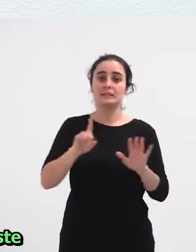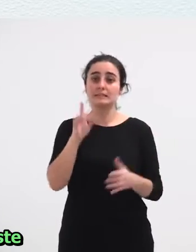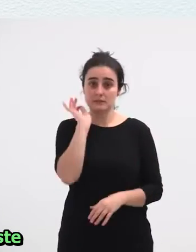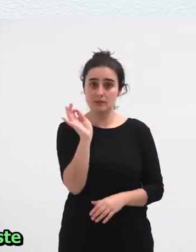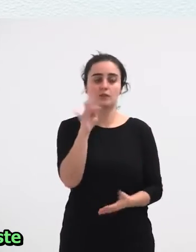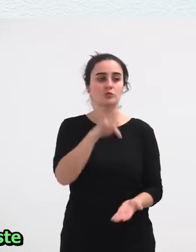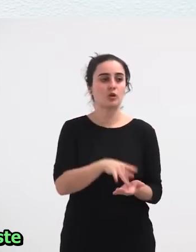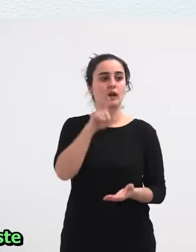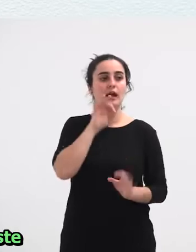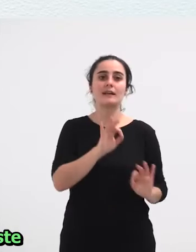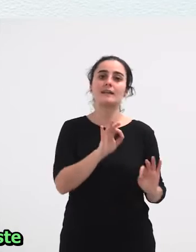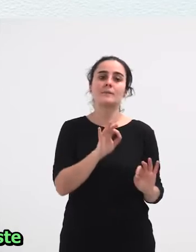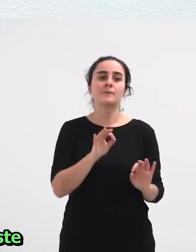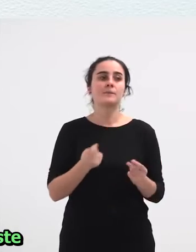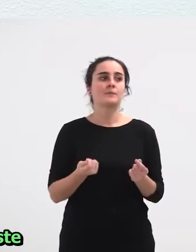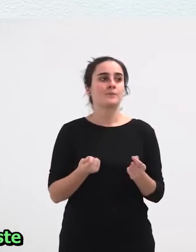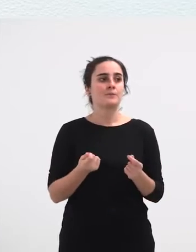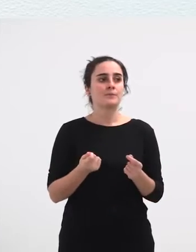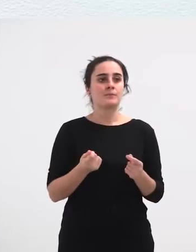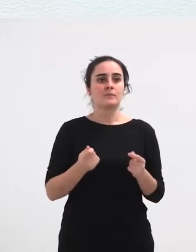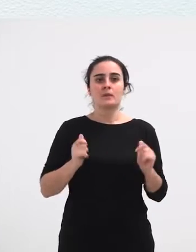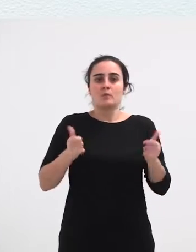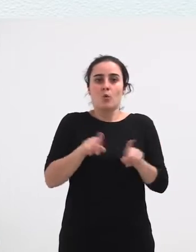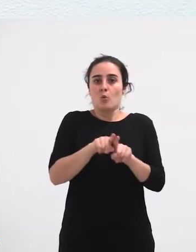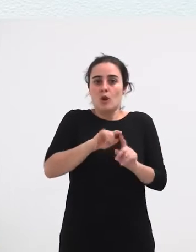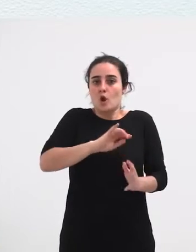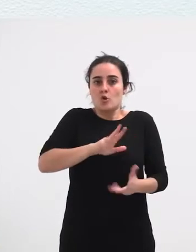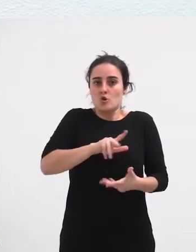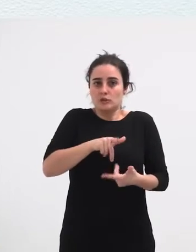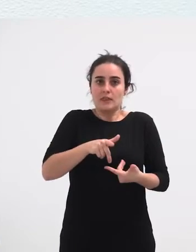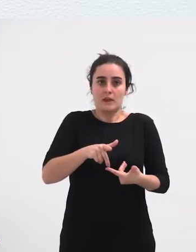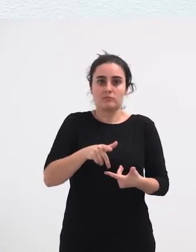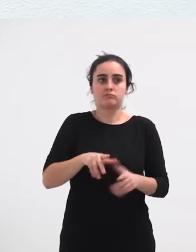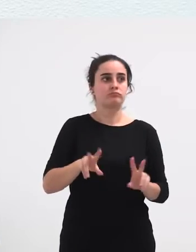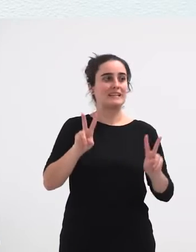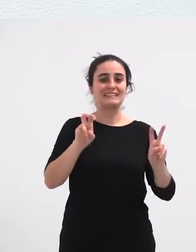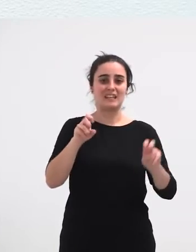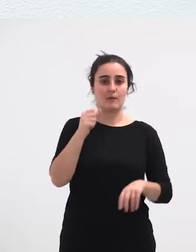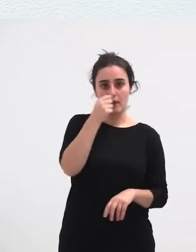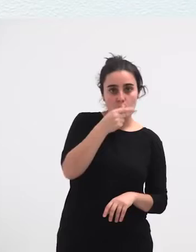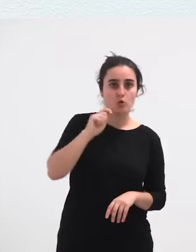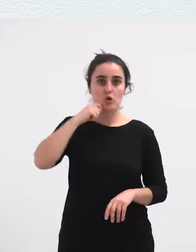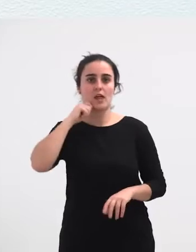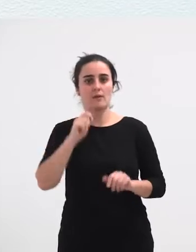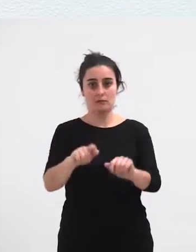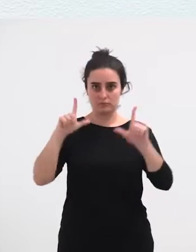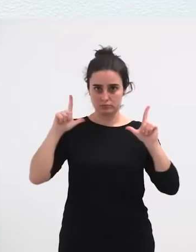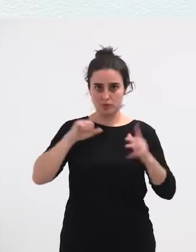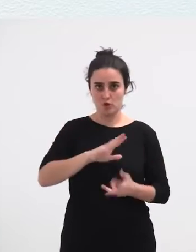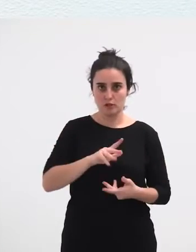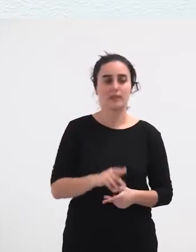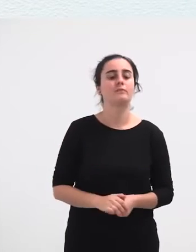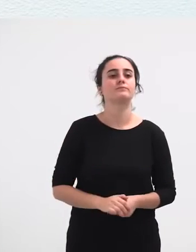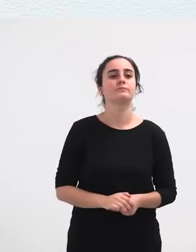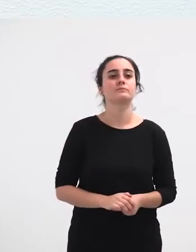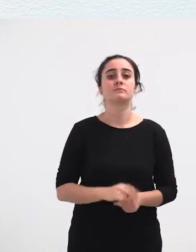Orduan Nola Eta Biurtzen Da Albiste Iron Eta Ondar Eta Gertra Eta Eta Aurentik Eskaria